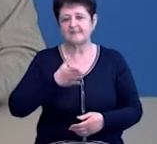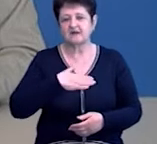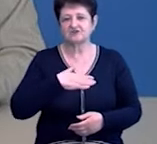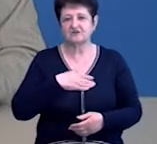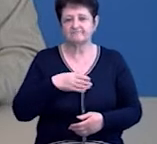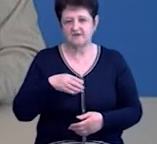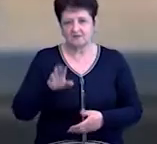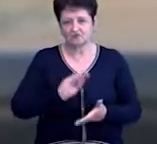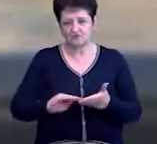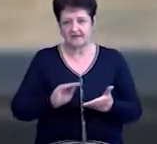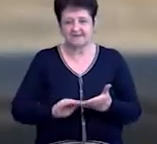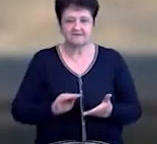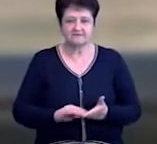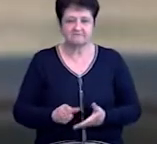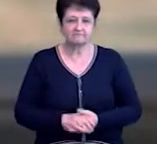Янушкевич.